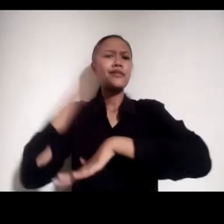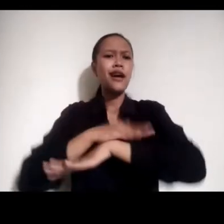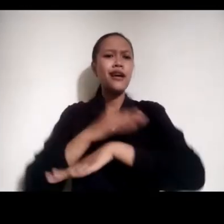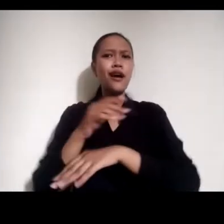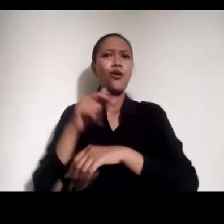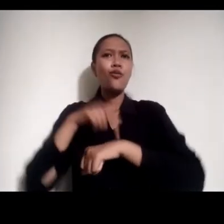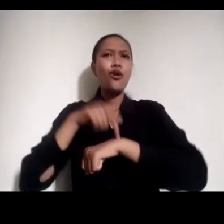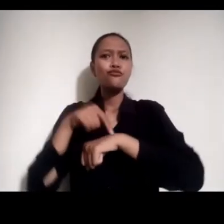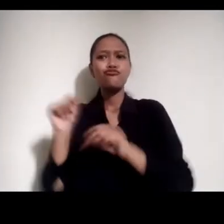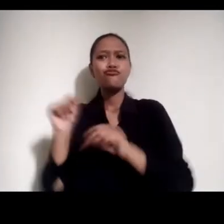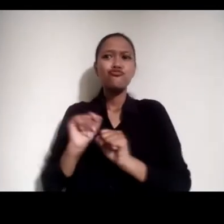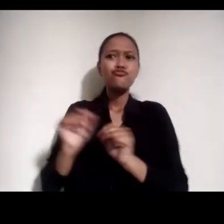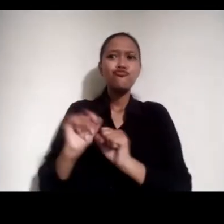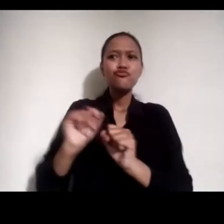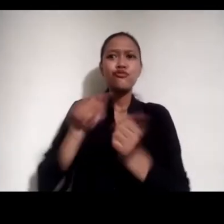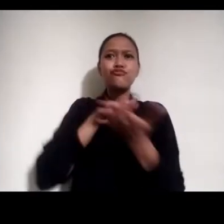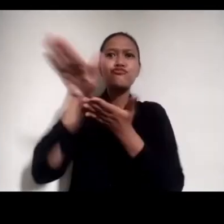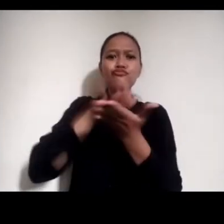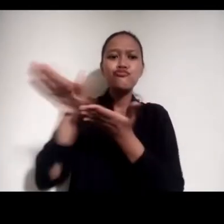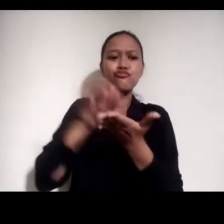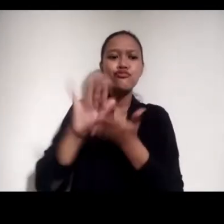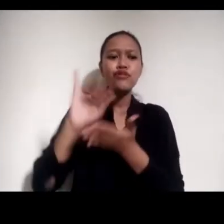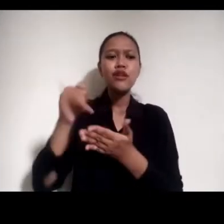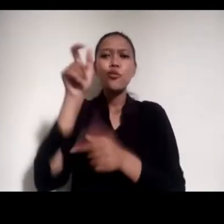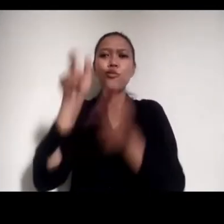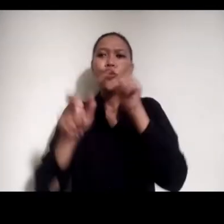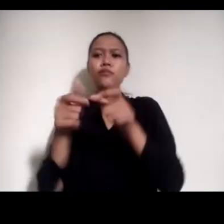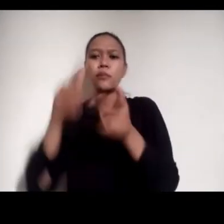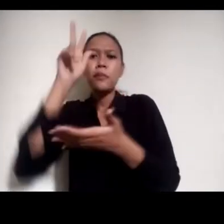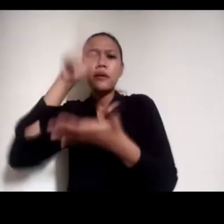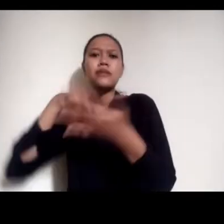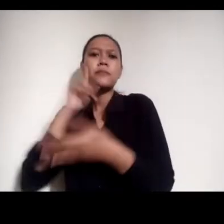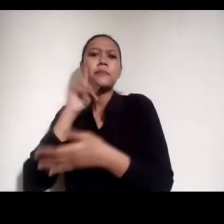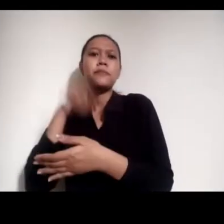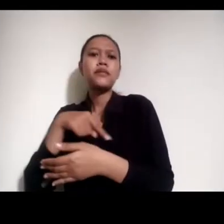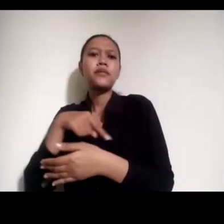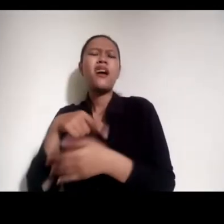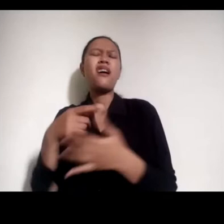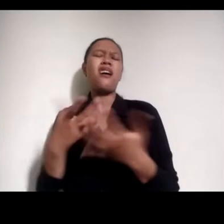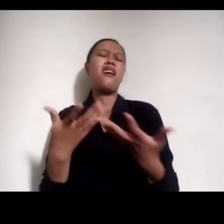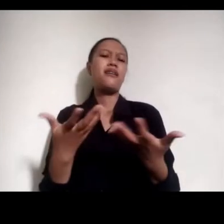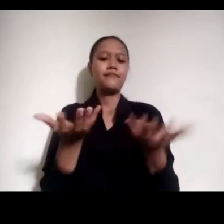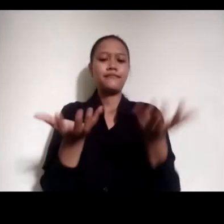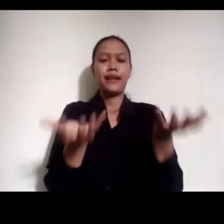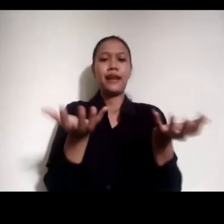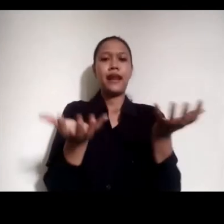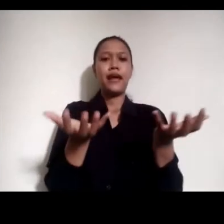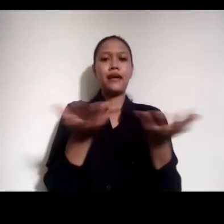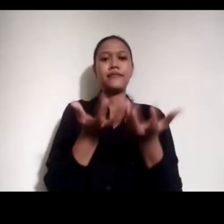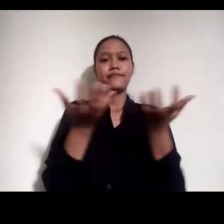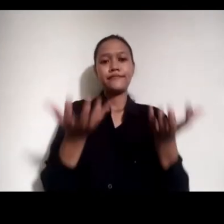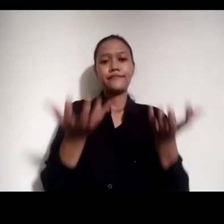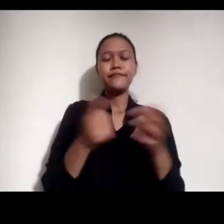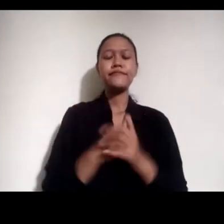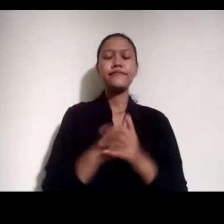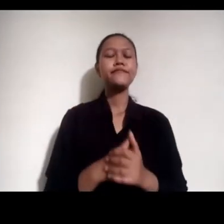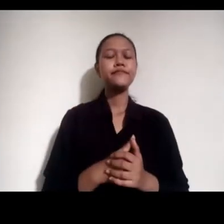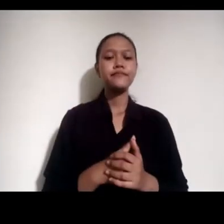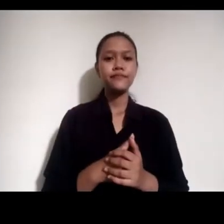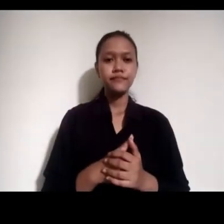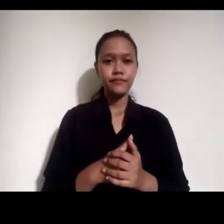untuk supaya cepat dibaca orang gitu Karena kecepatan itu di tengah Sejak Apa namanya